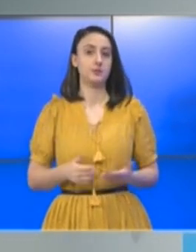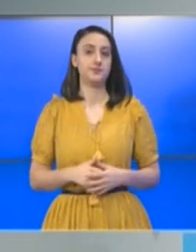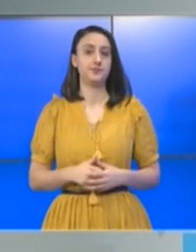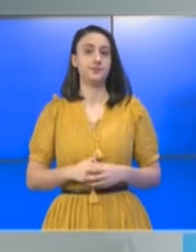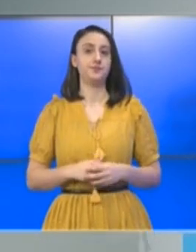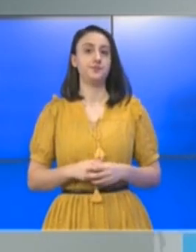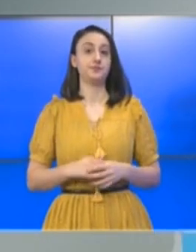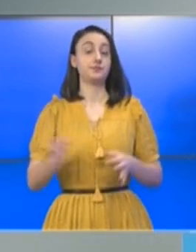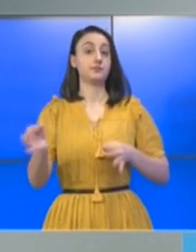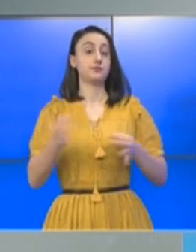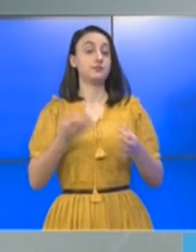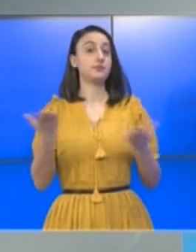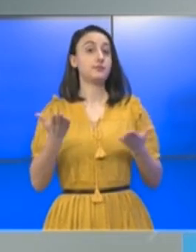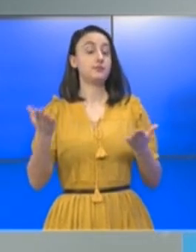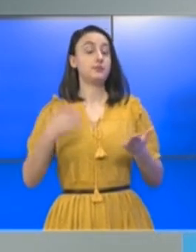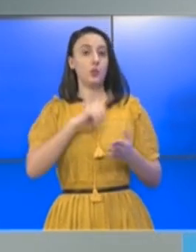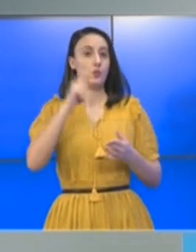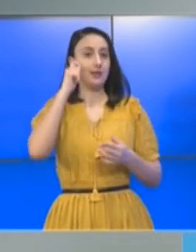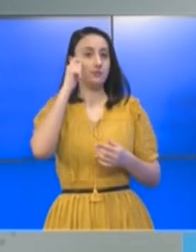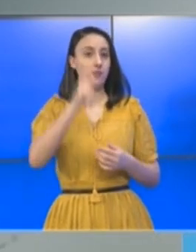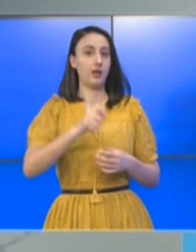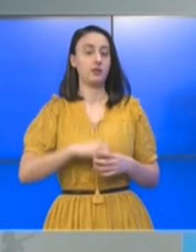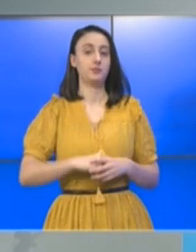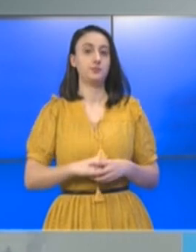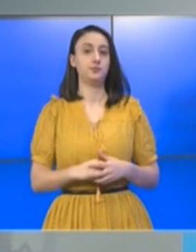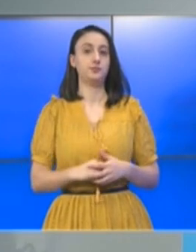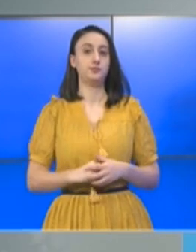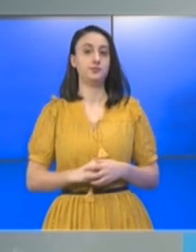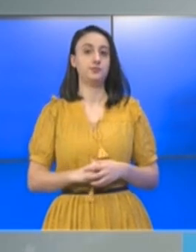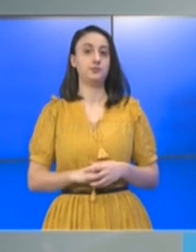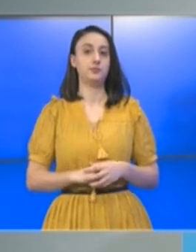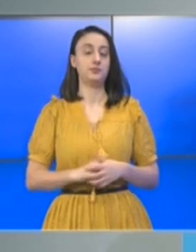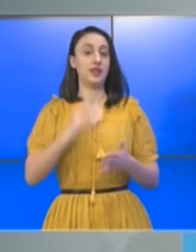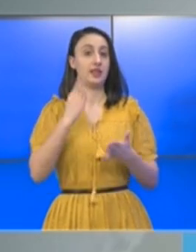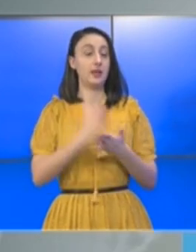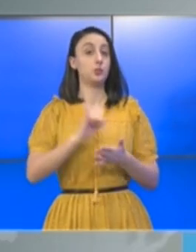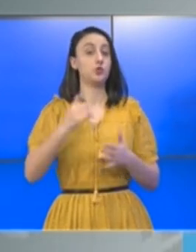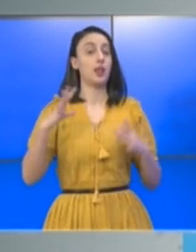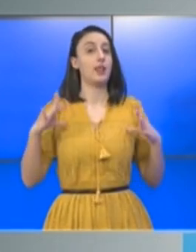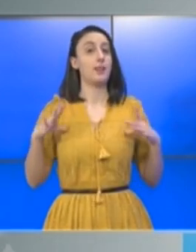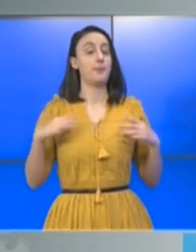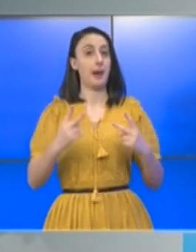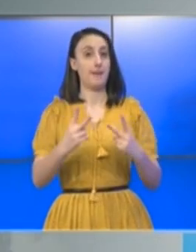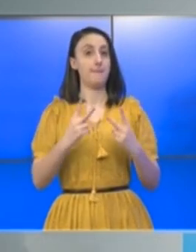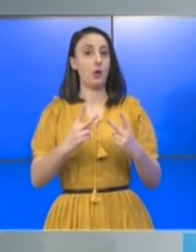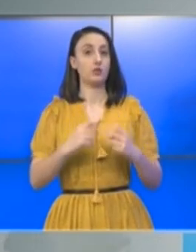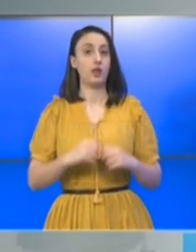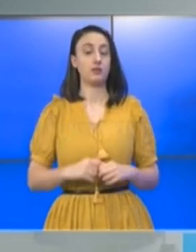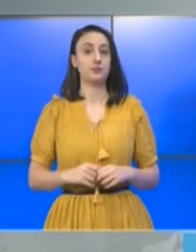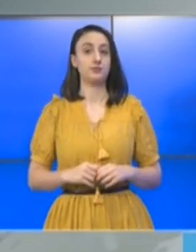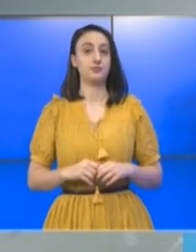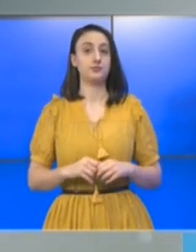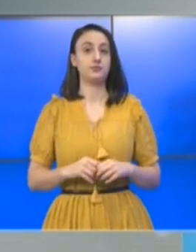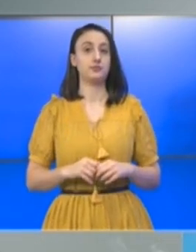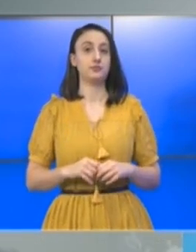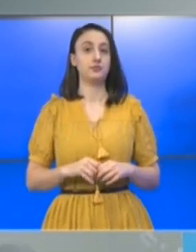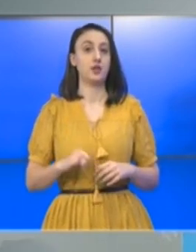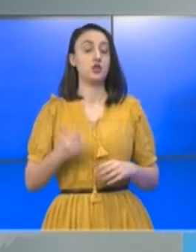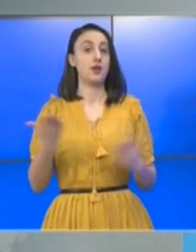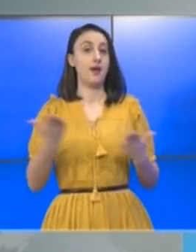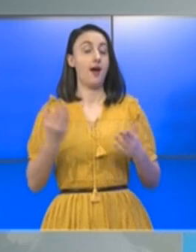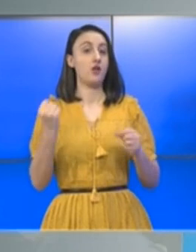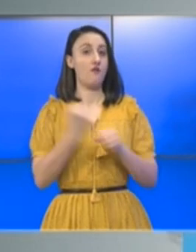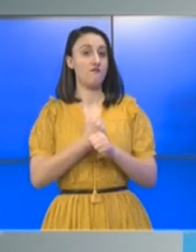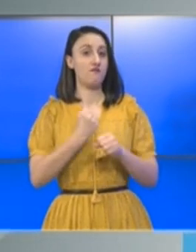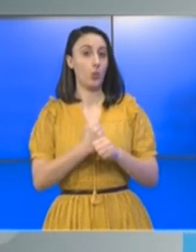măsuri care încalcă drepturi și libertăți fundamentale și care au